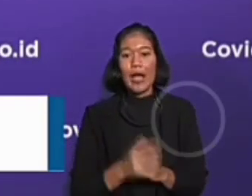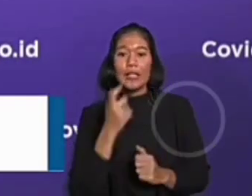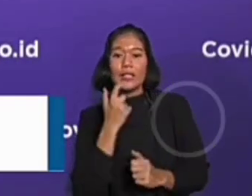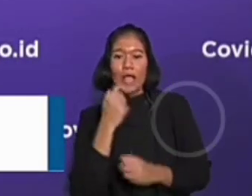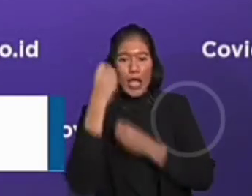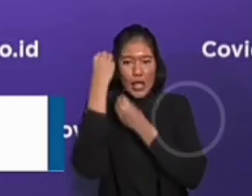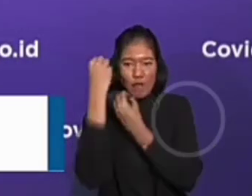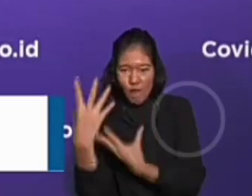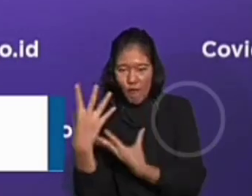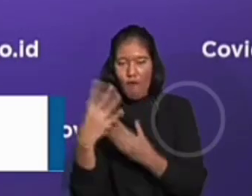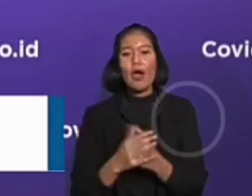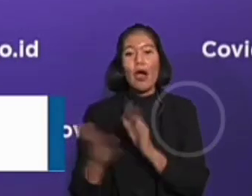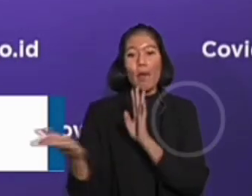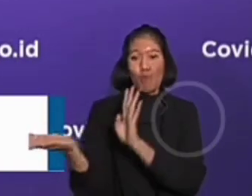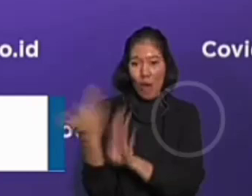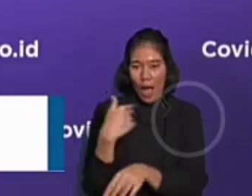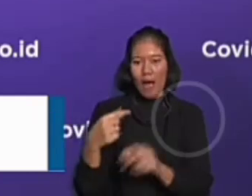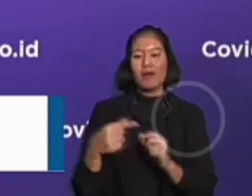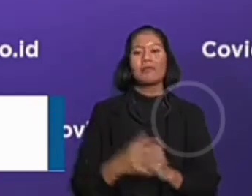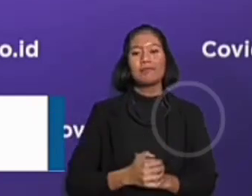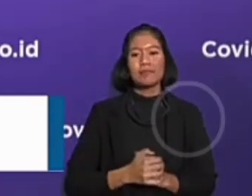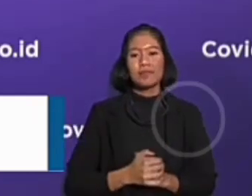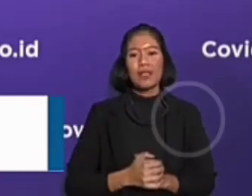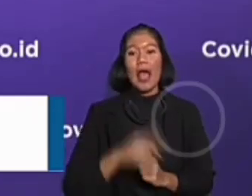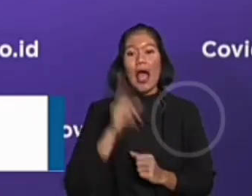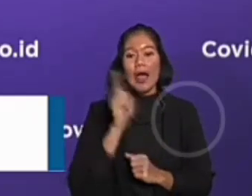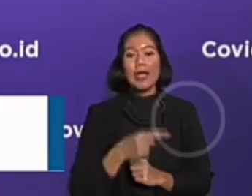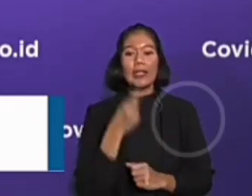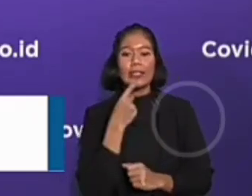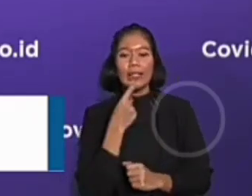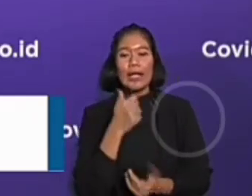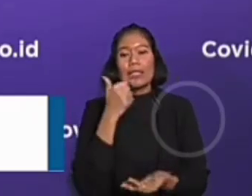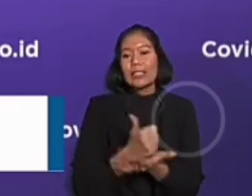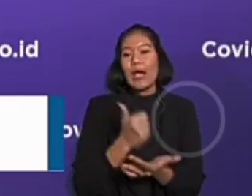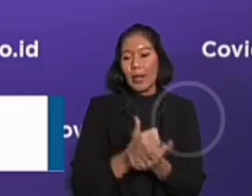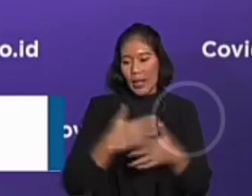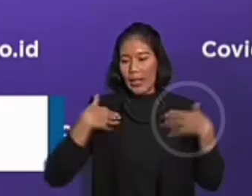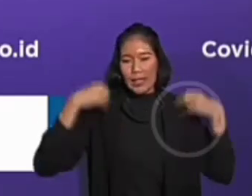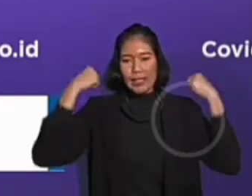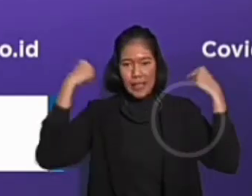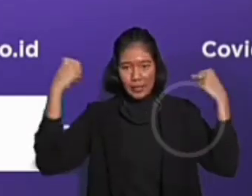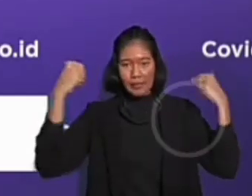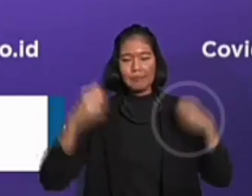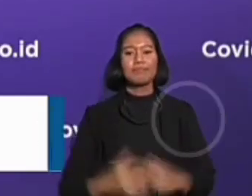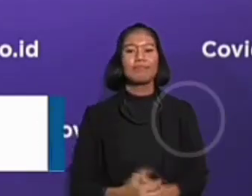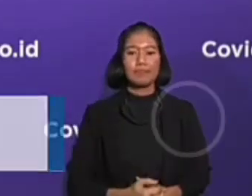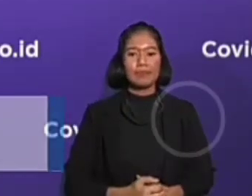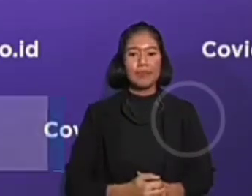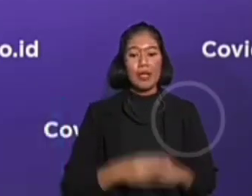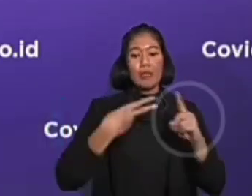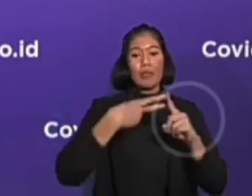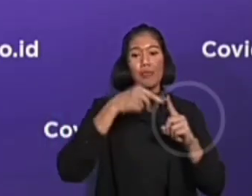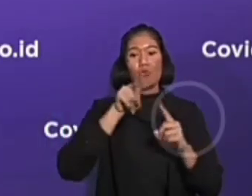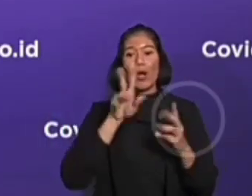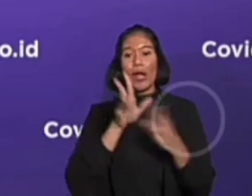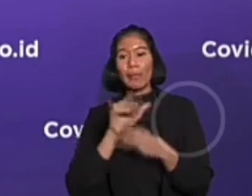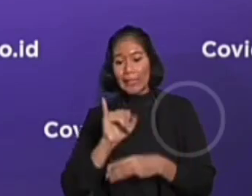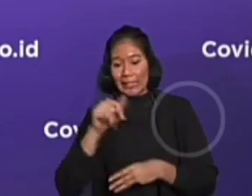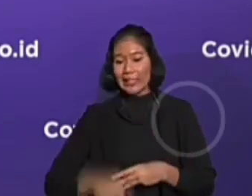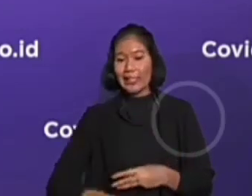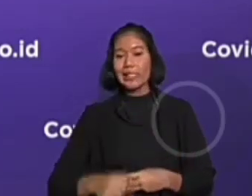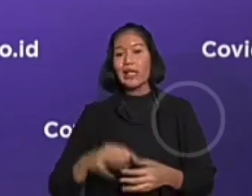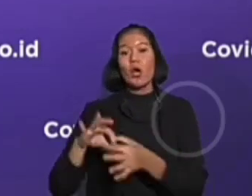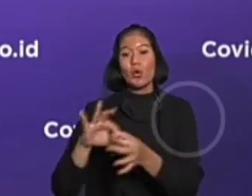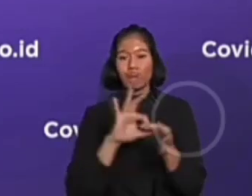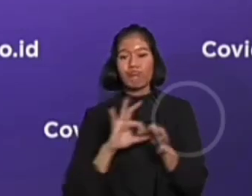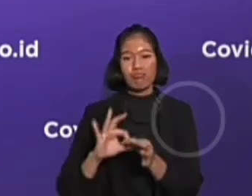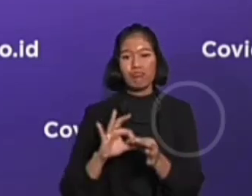PMI dari luar negeri, dan dalam hal jaminan kesehatan PMI. BP2MI telah melakukan koordinasi dan